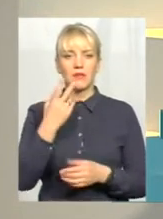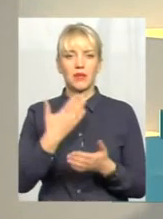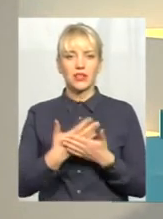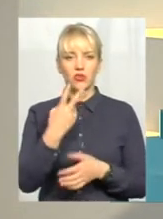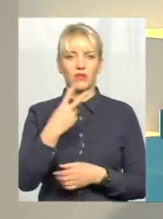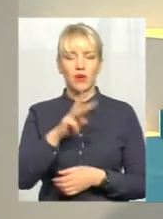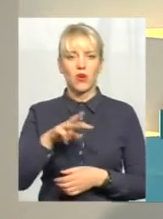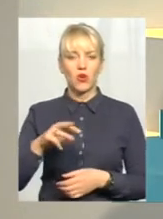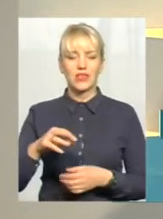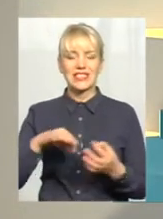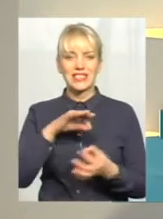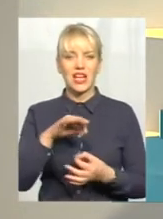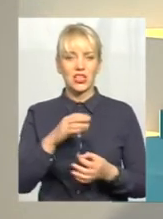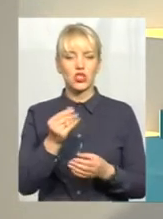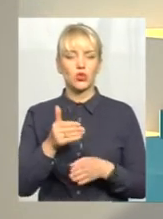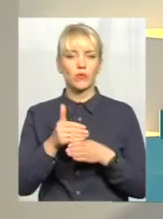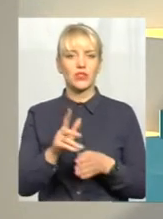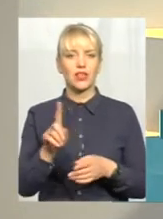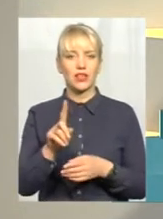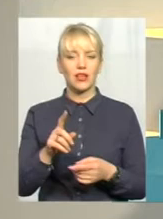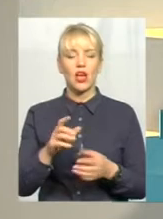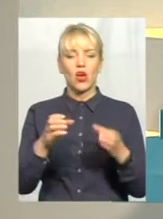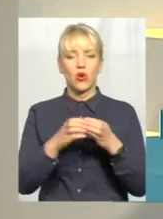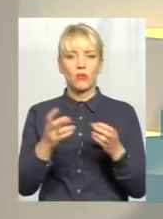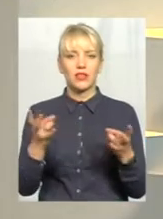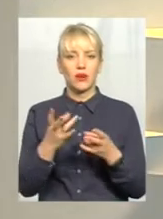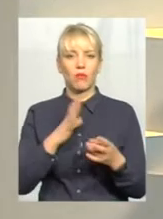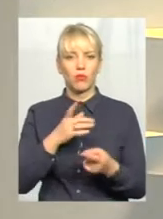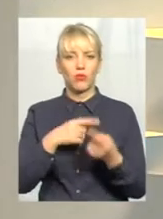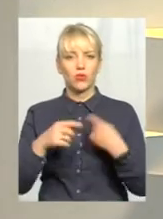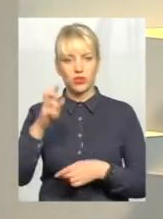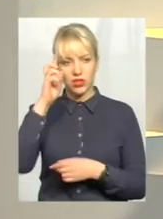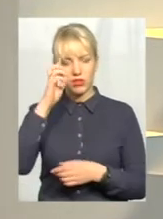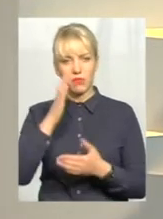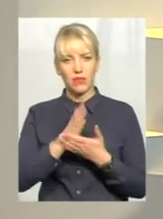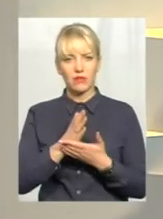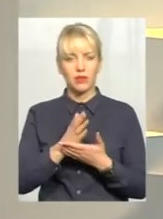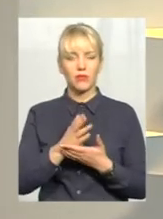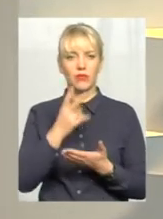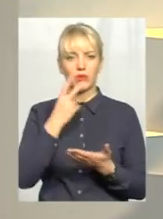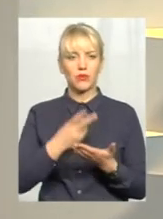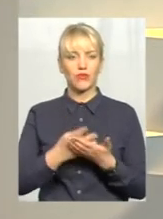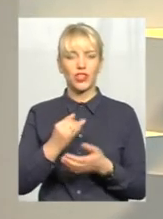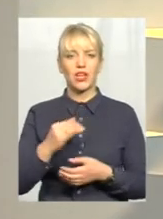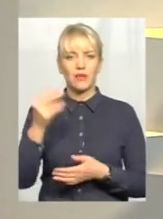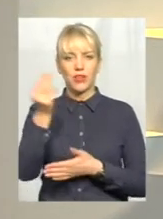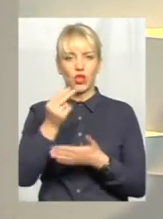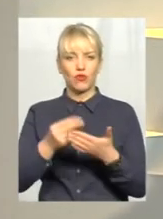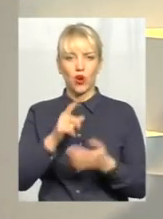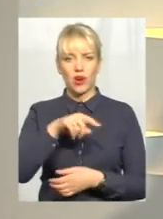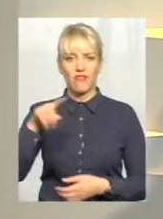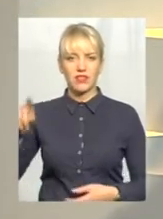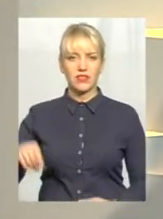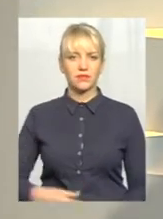мільйонів залишків субвенції, які громадам довелось повернути державі, маємо відображеними в інфографіці. Прошу.